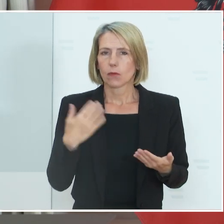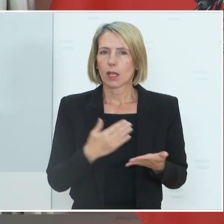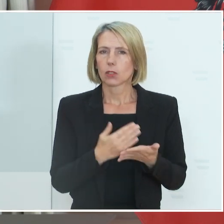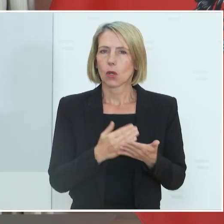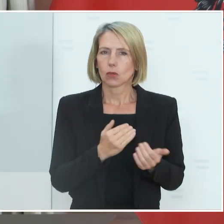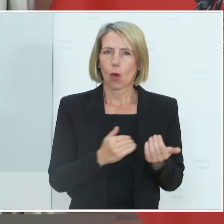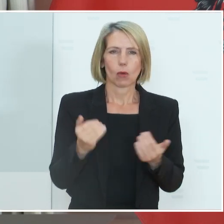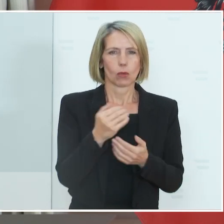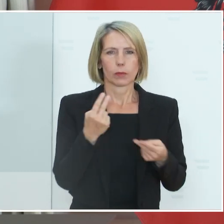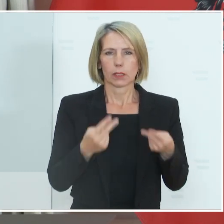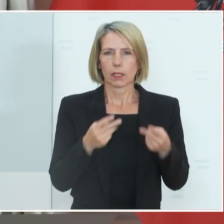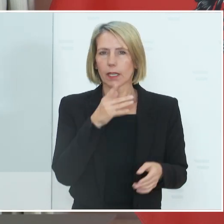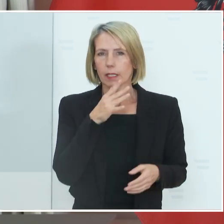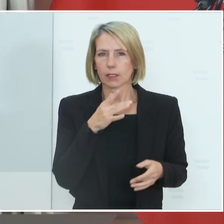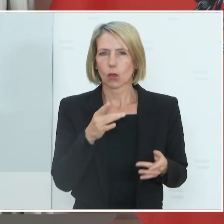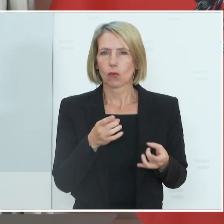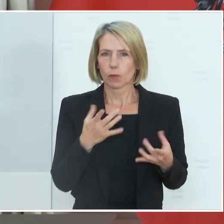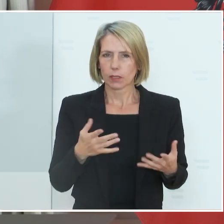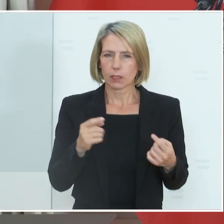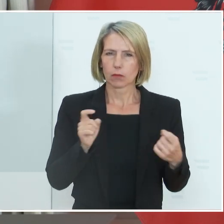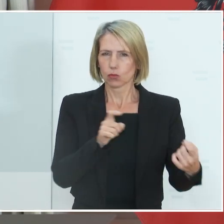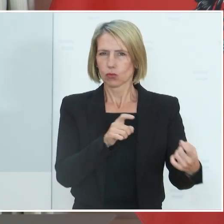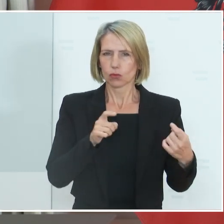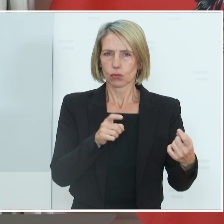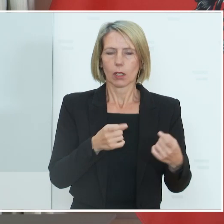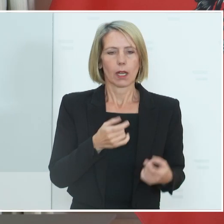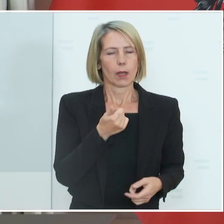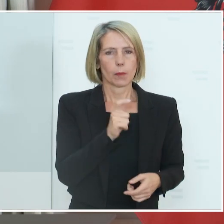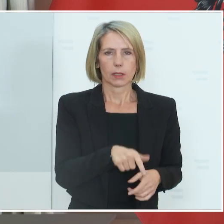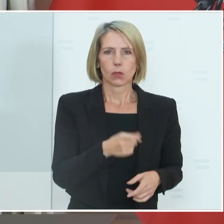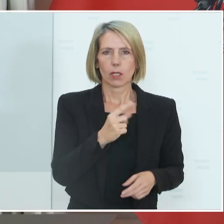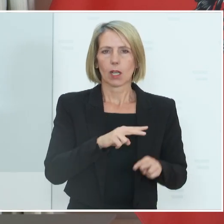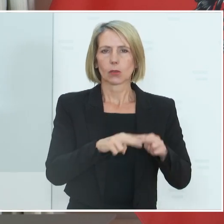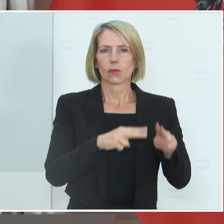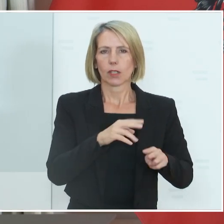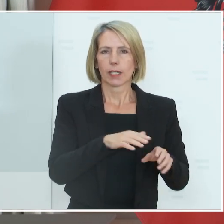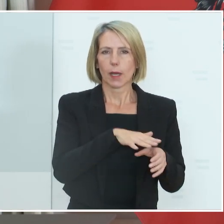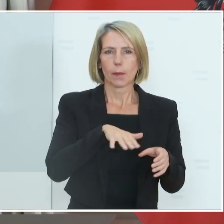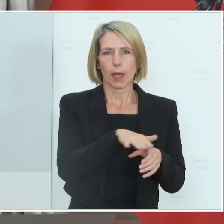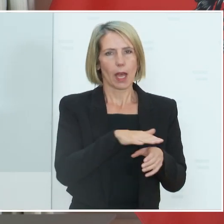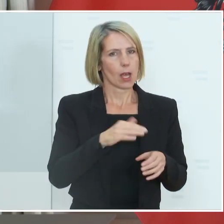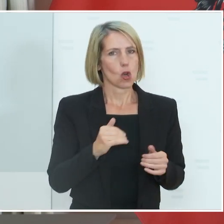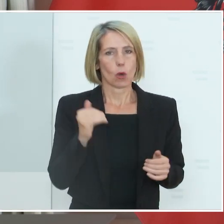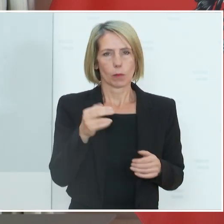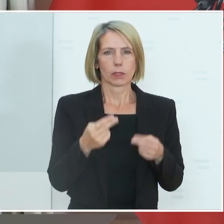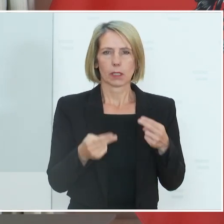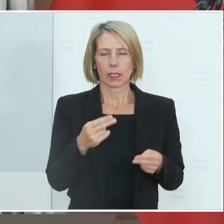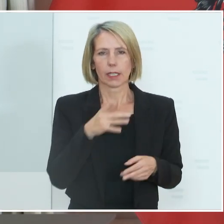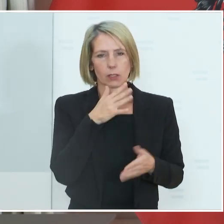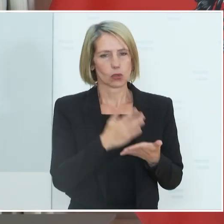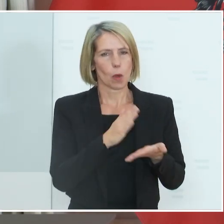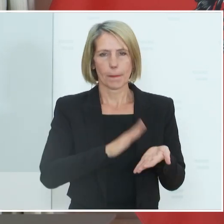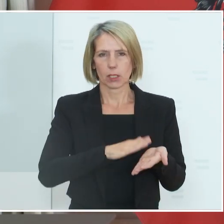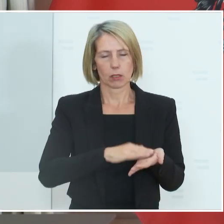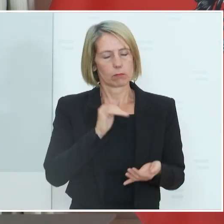beim Obersten Gerichtshof gibt es schon von jemandem aus dem Pflegebereich. Der Oberste Gerichtshof hat das bestätigt, die Möglichkeit der Kündigung. Das heißt, im